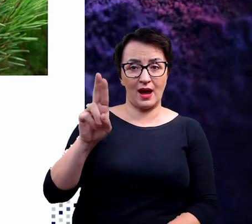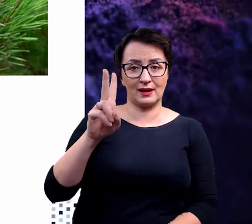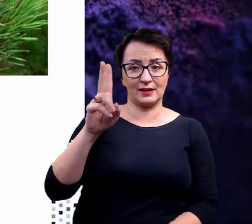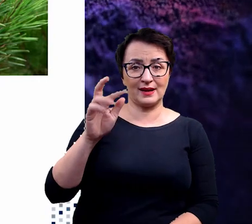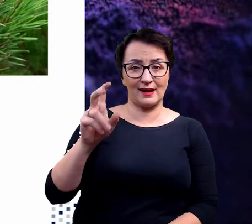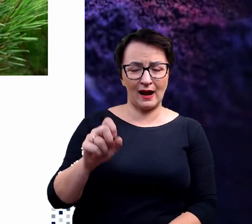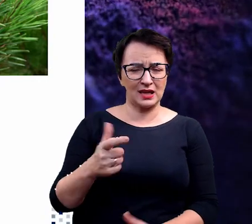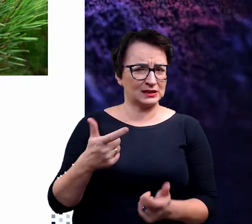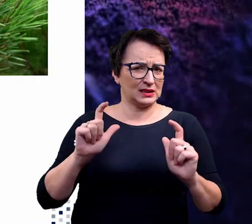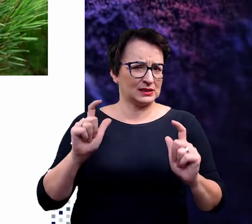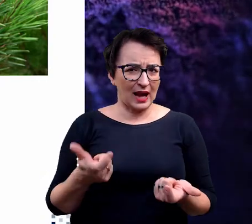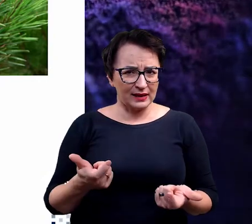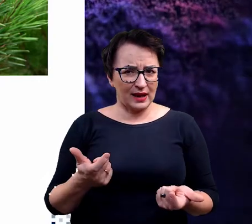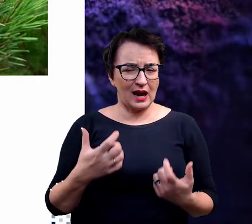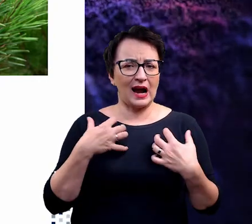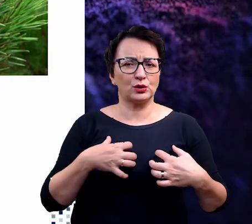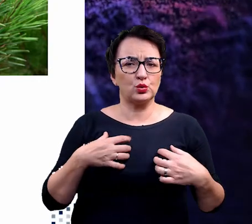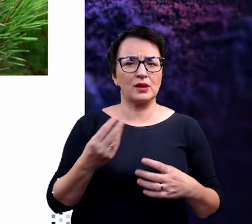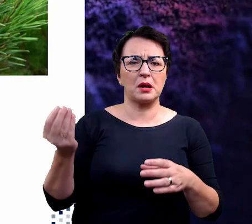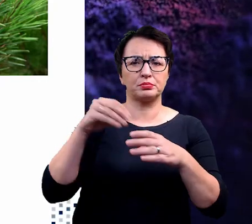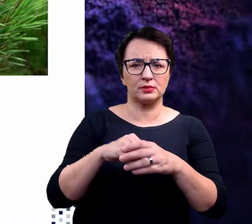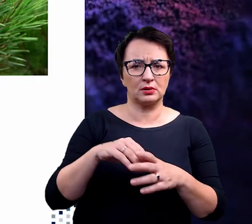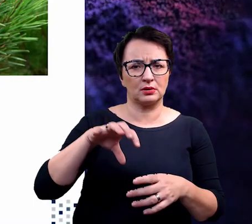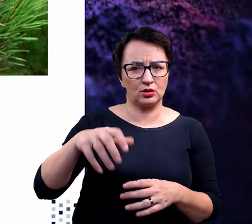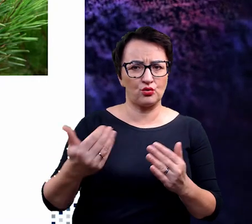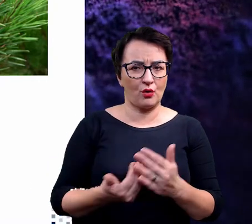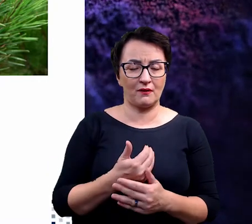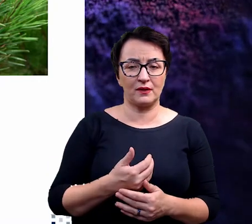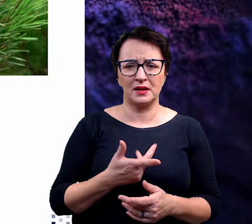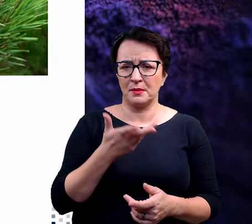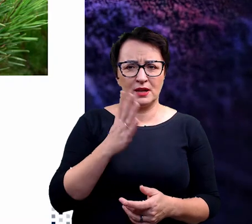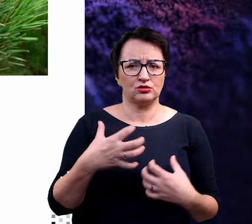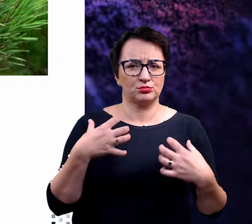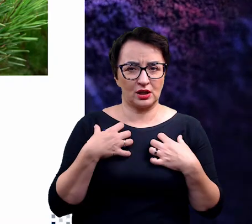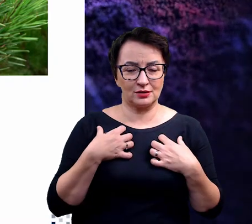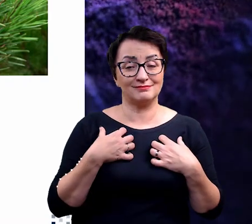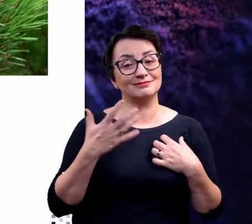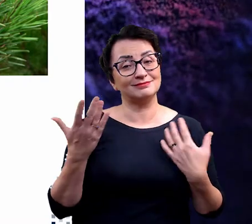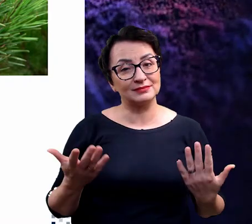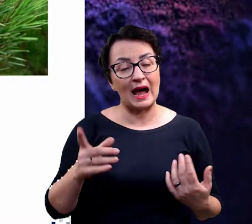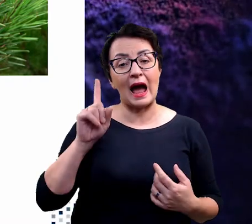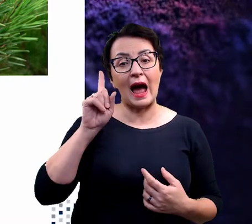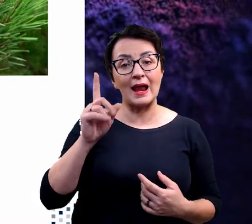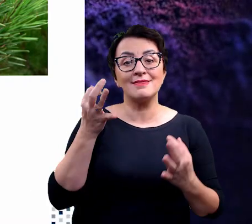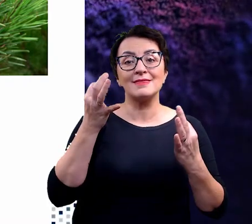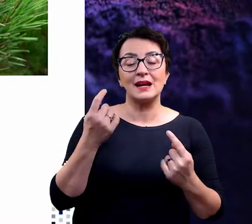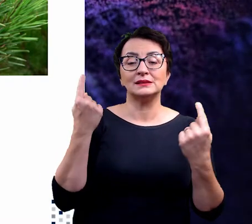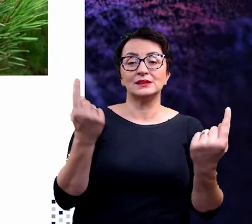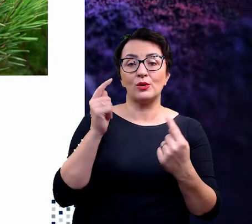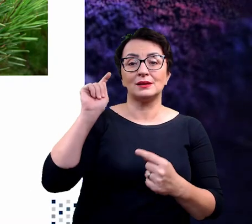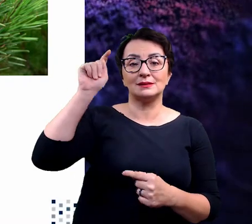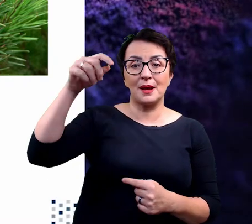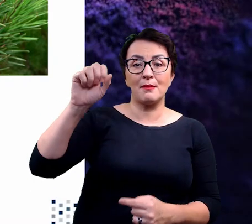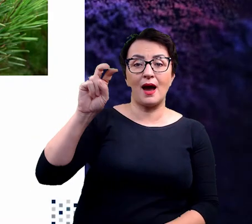jakiś gatunek, bo oni tak nie ma szans przetrwać. Jednak sytuacja w Arktyce różni się obecnie, powiedziałbym zasadniczo, tego,